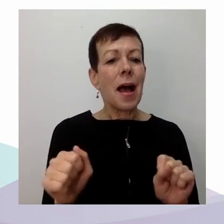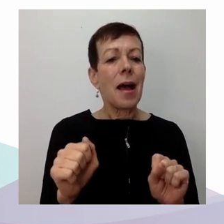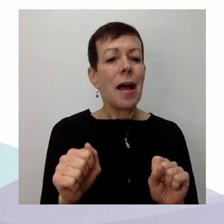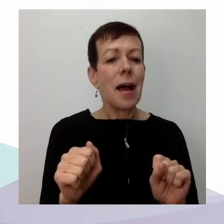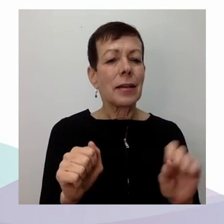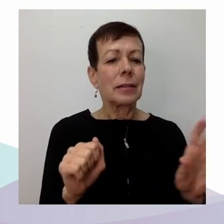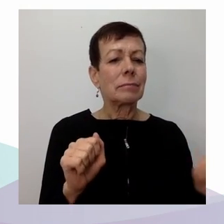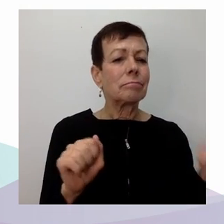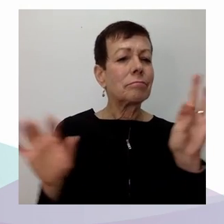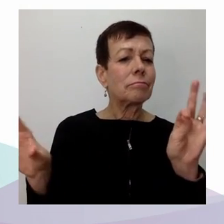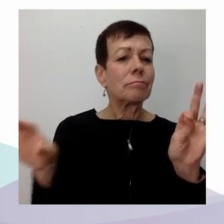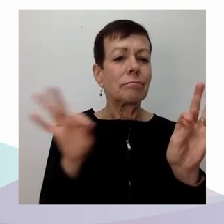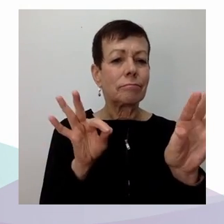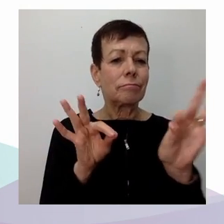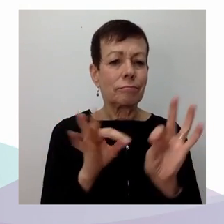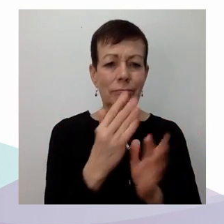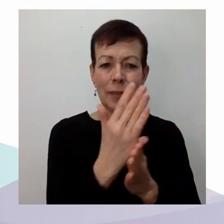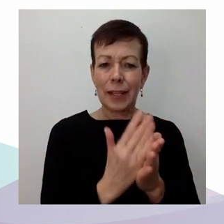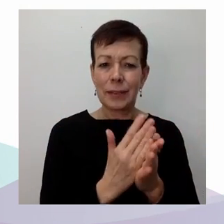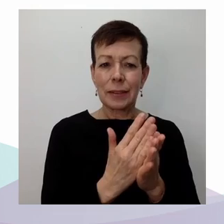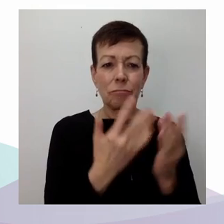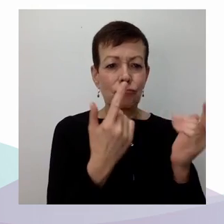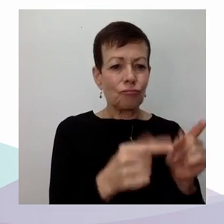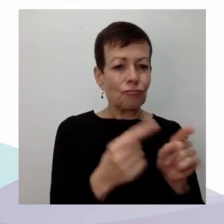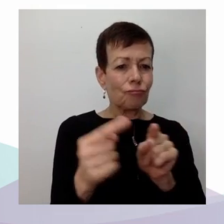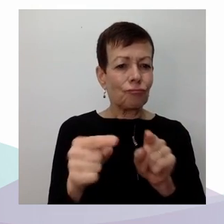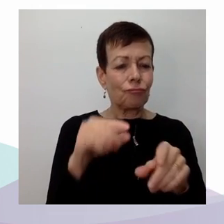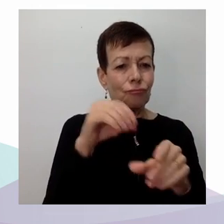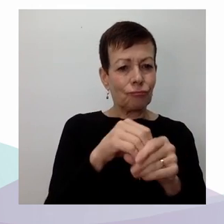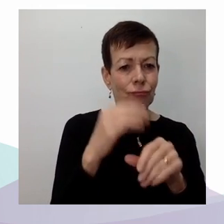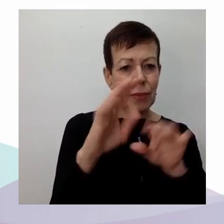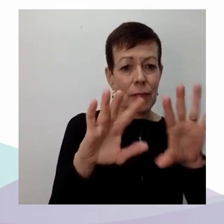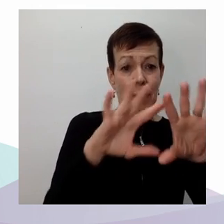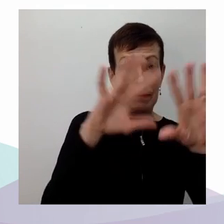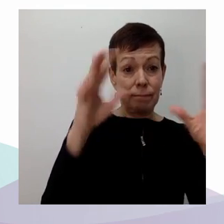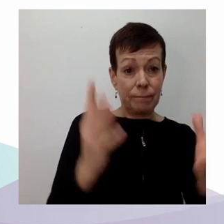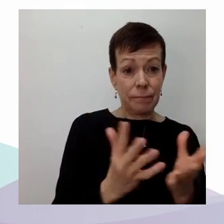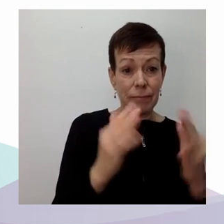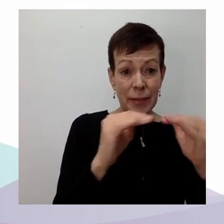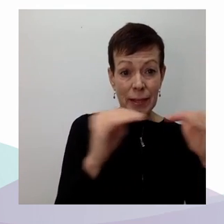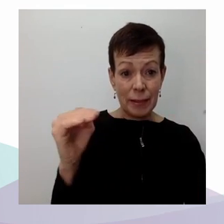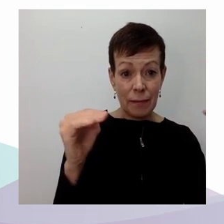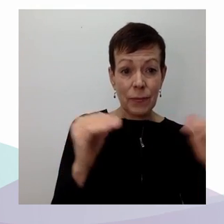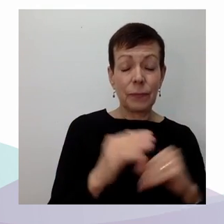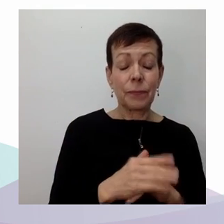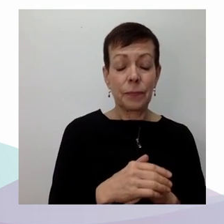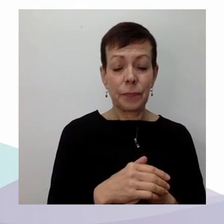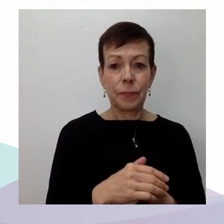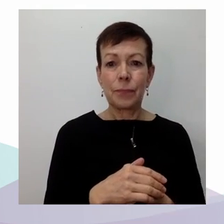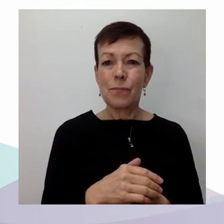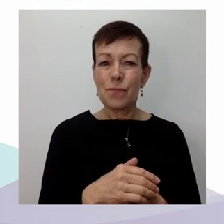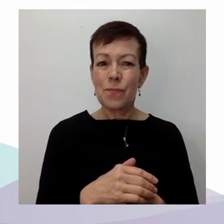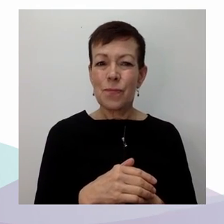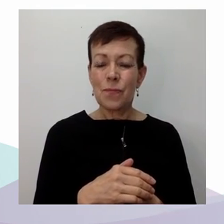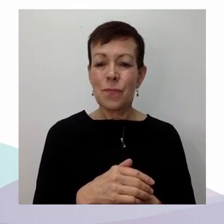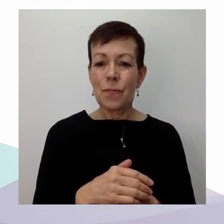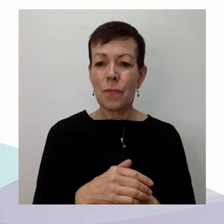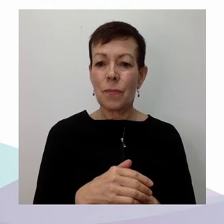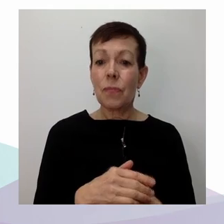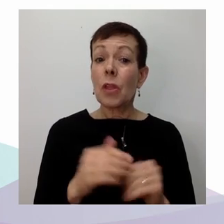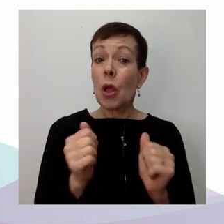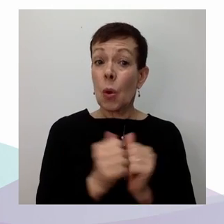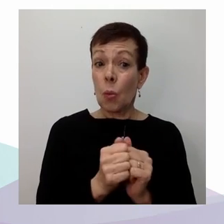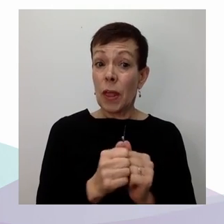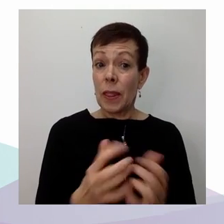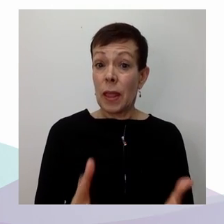du protocole facultatif au pacte sur les droits économiques, sociaux et culturels, qui est en train de vigueur en 2013 et qui permet dans l'arène